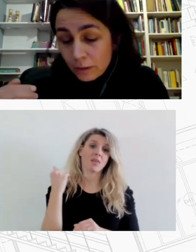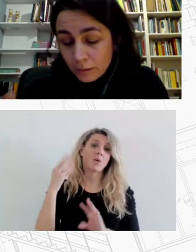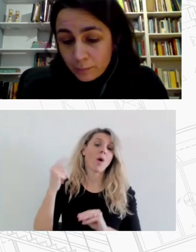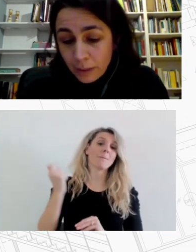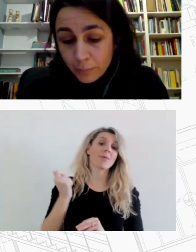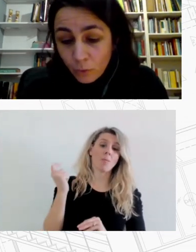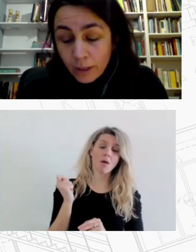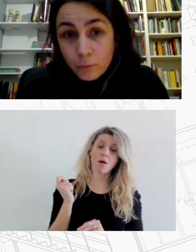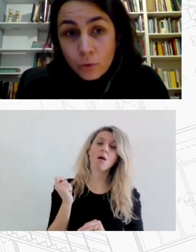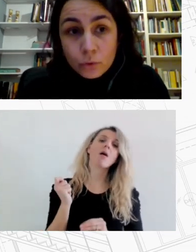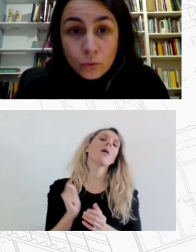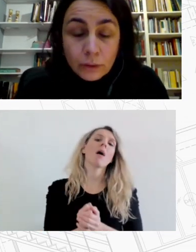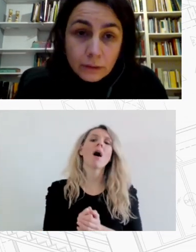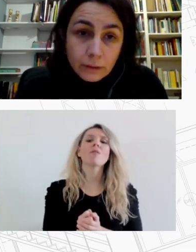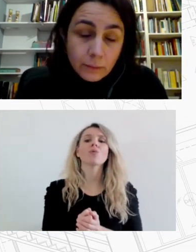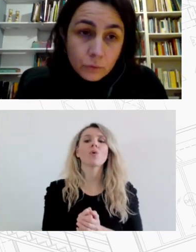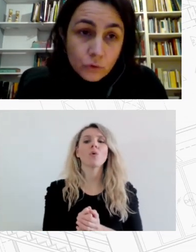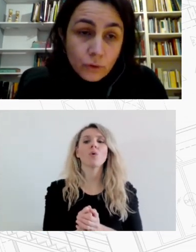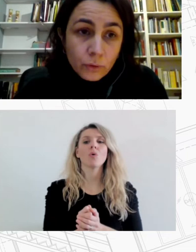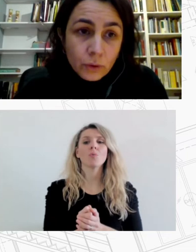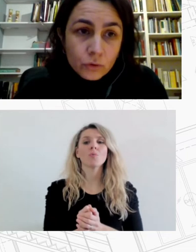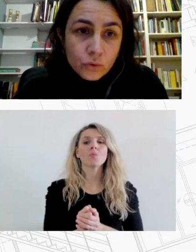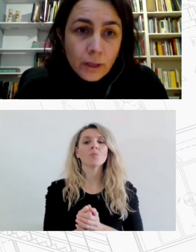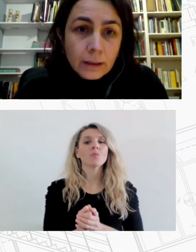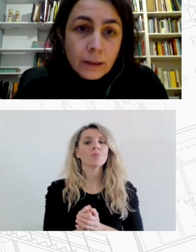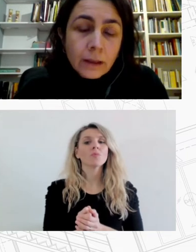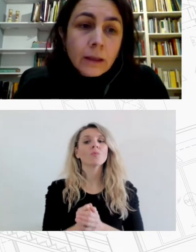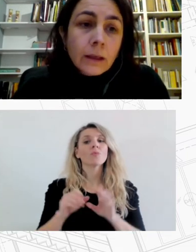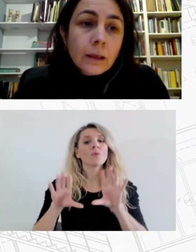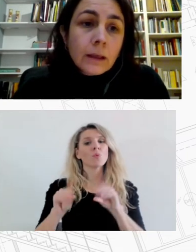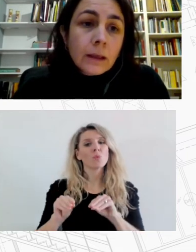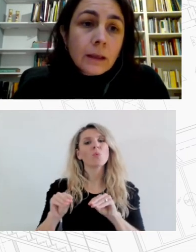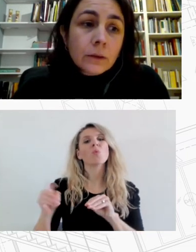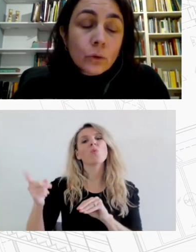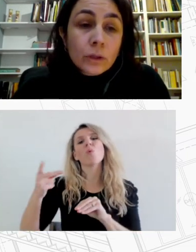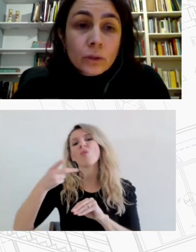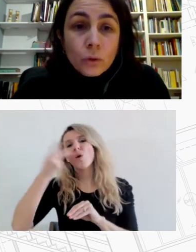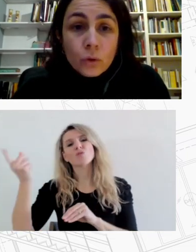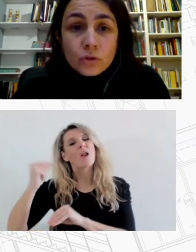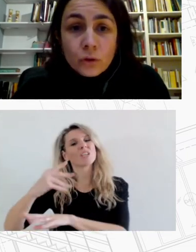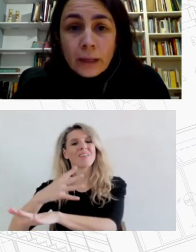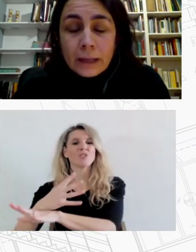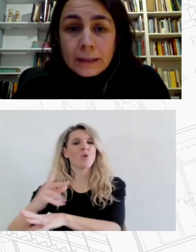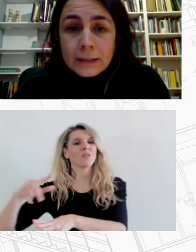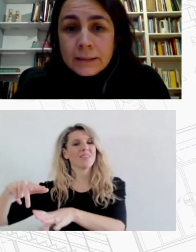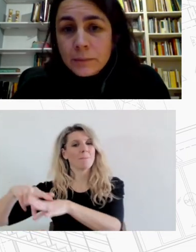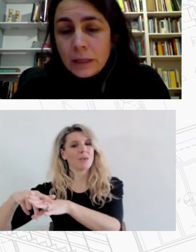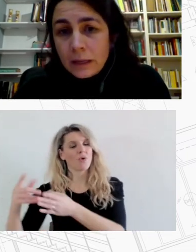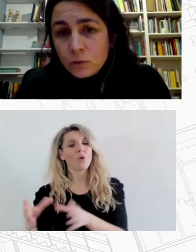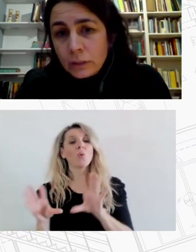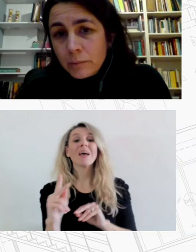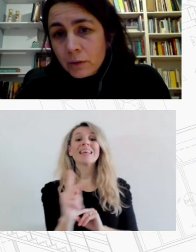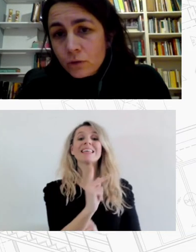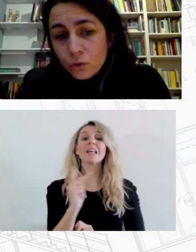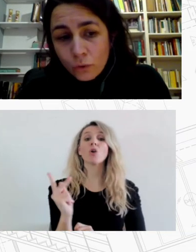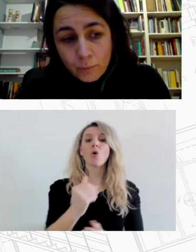χρόνια επί ΟΕΚ μόνο των δουκαιούχους του ΟΕΚ το κοινωνικό εισόδημα αλληλεγγύη σήμερα